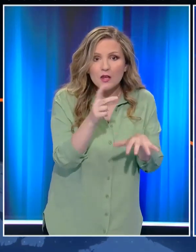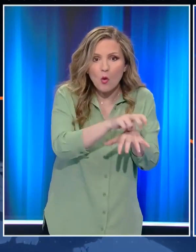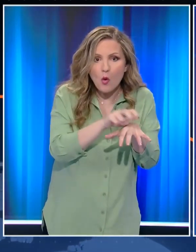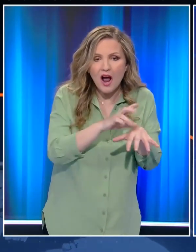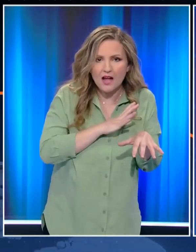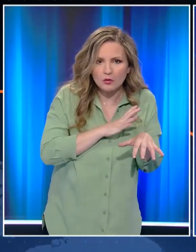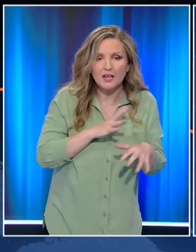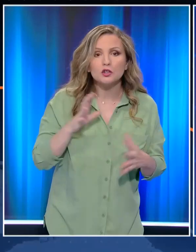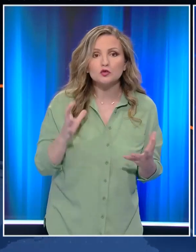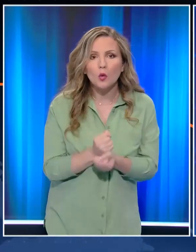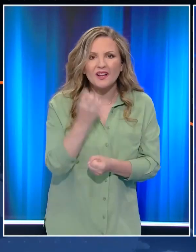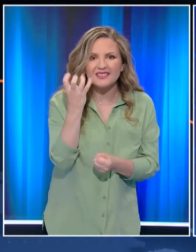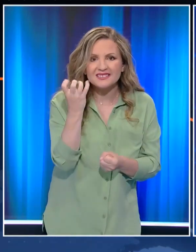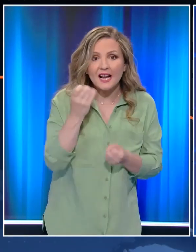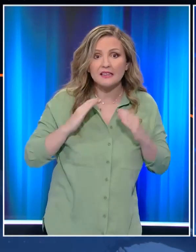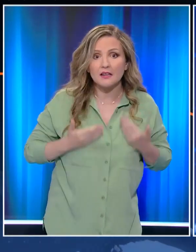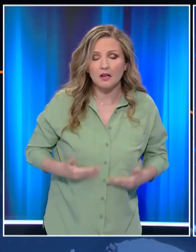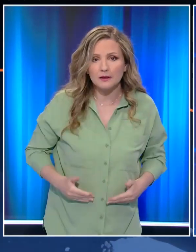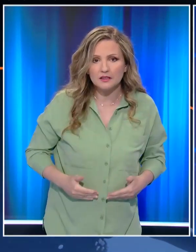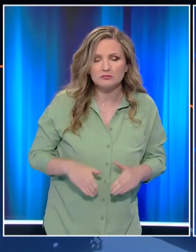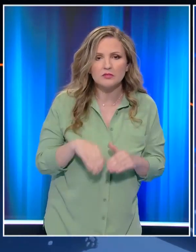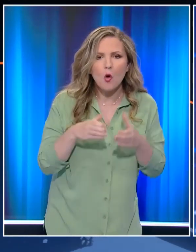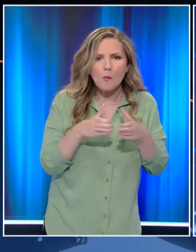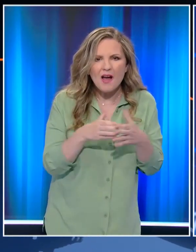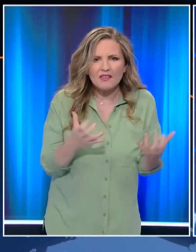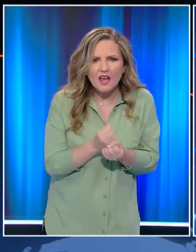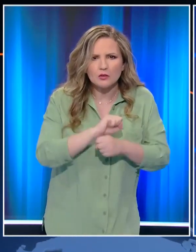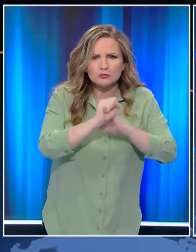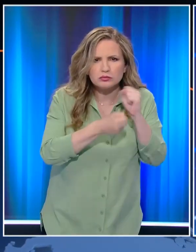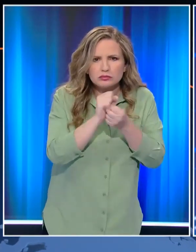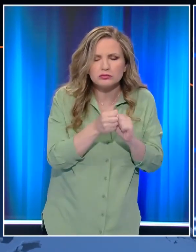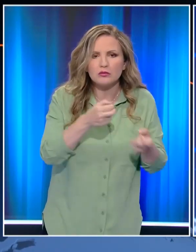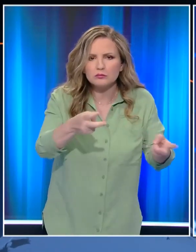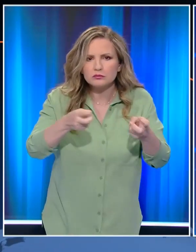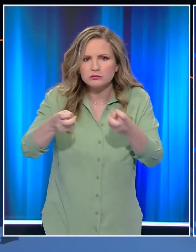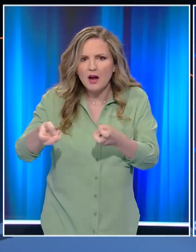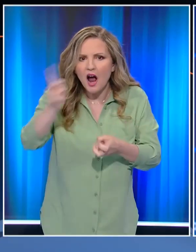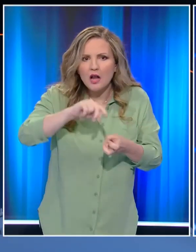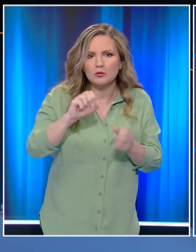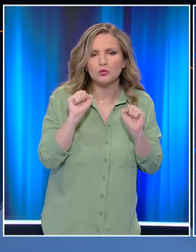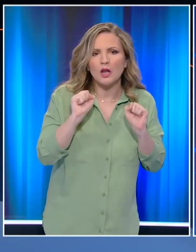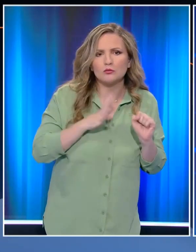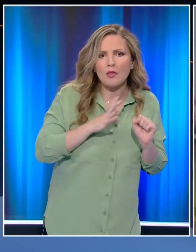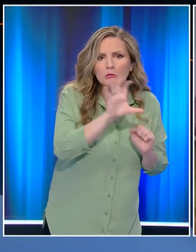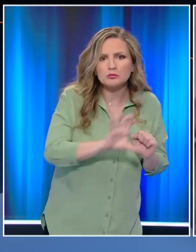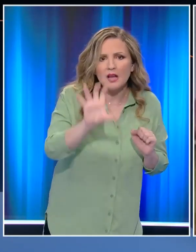έχουν διασωθεί 40 τραυματίες ενώ τα σωστικά συνεργεία δίνουν μάχη για τον εντοπισμό και άλλων επιζόντων.